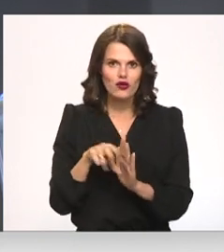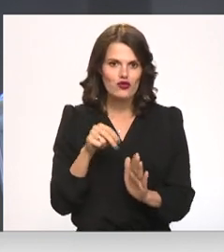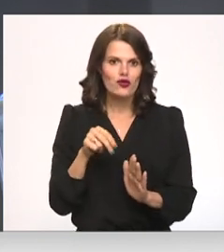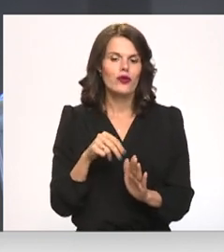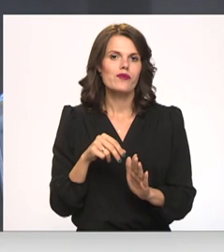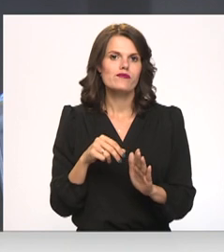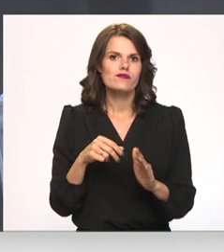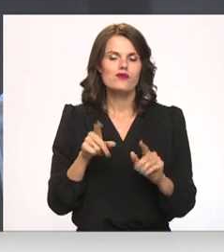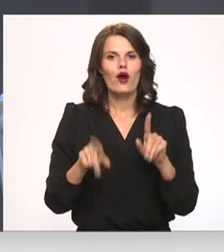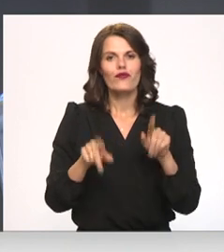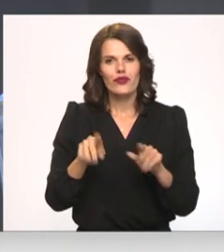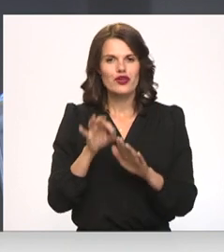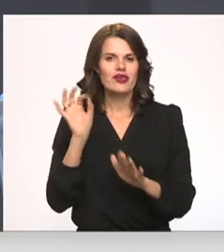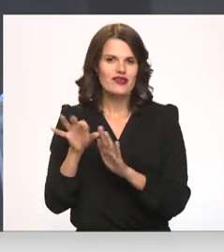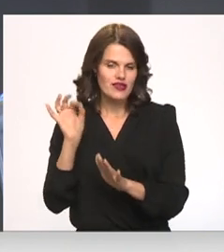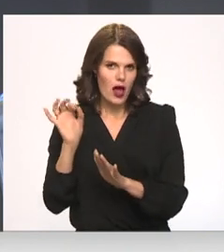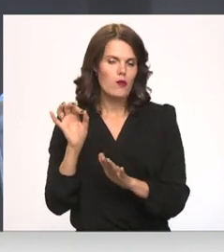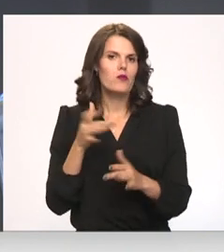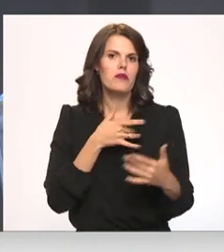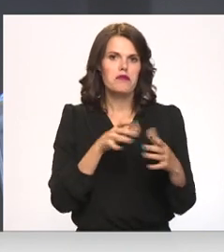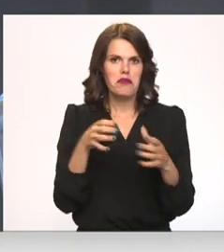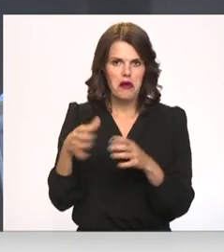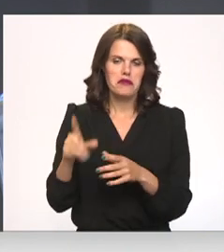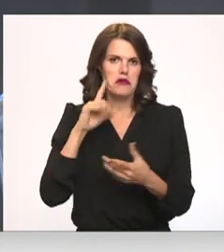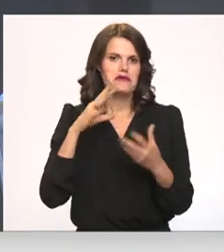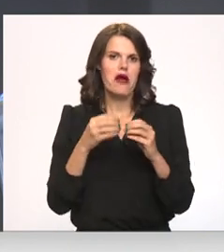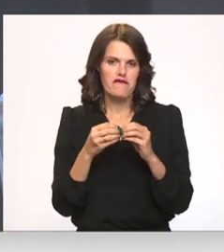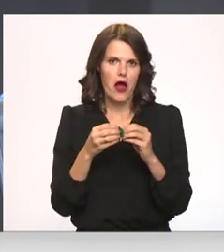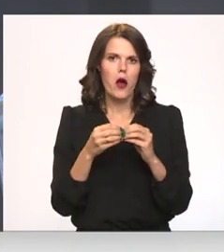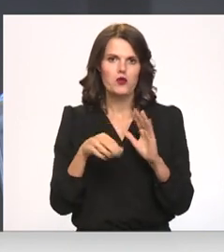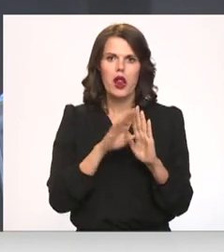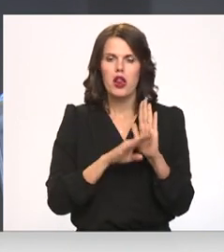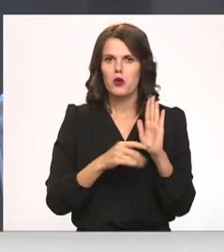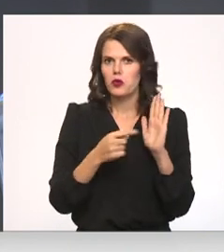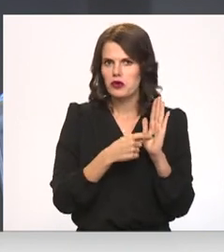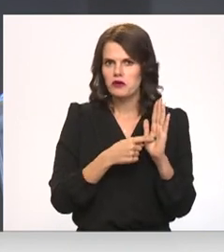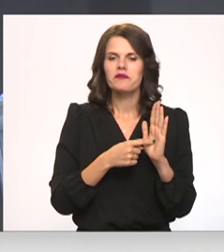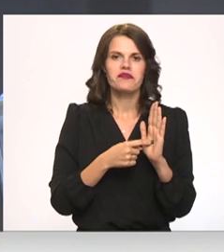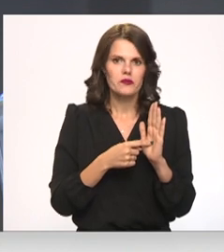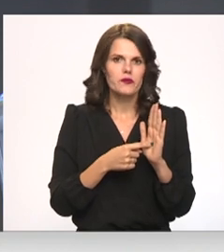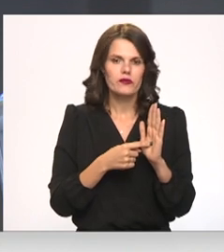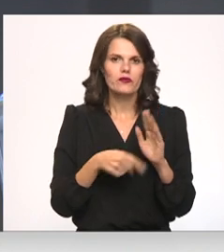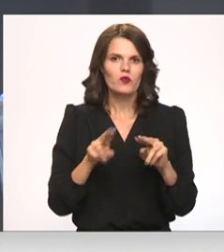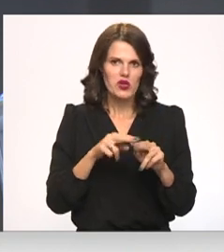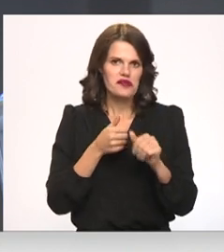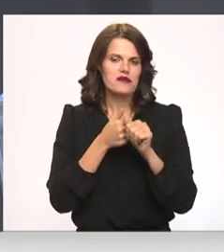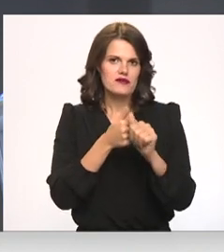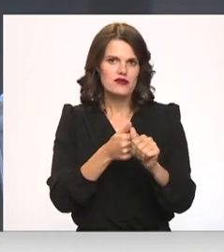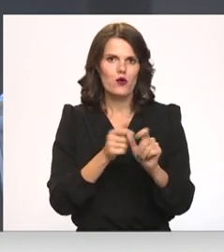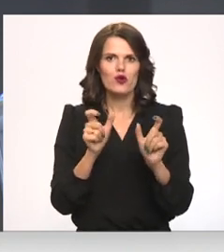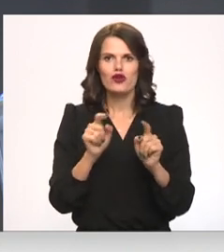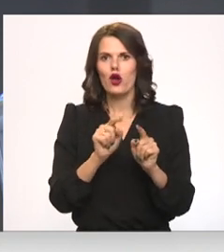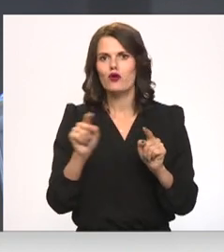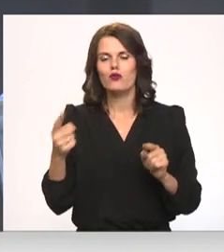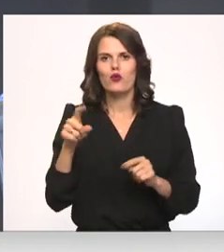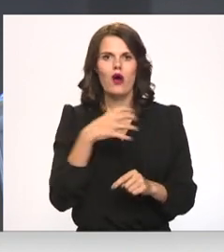Ar dažiem izņēmumiem politiskie spēki ievēro likumā noteikto un sakotiem ierobežējumiem,